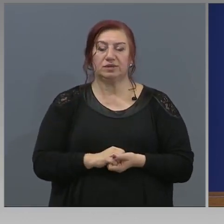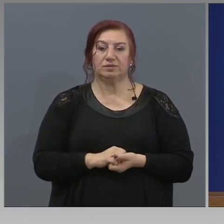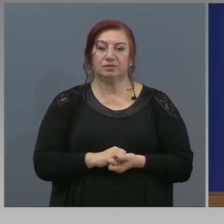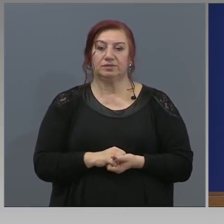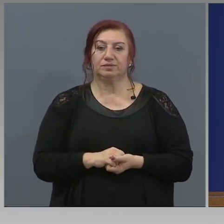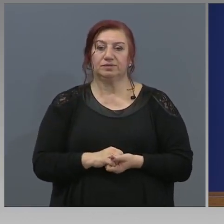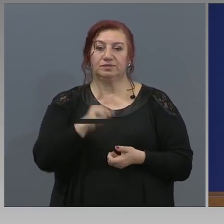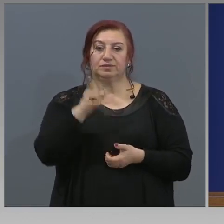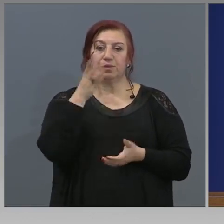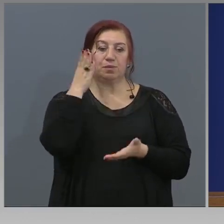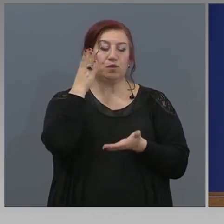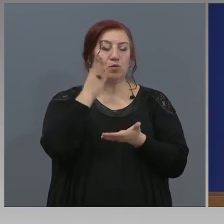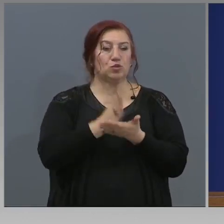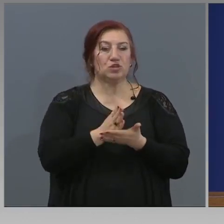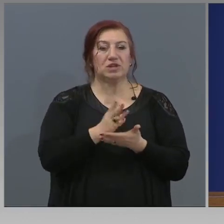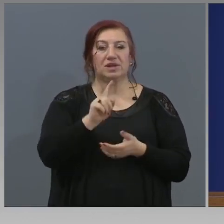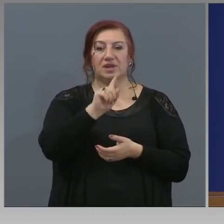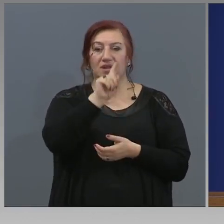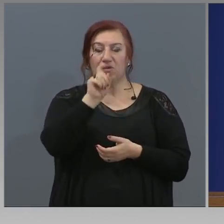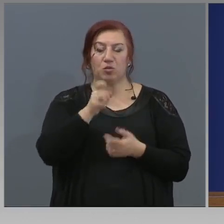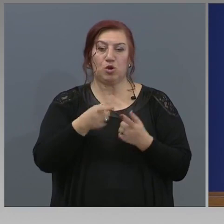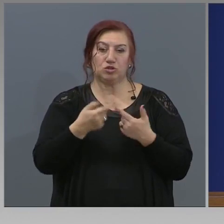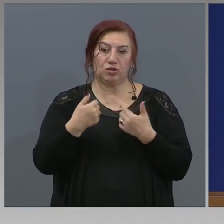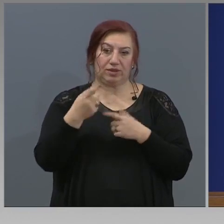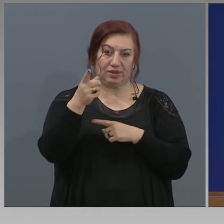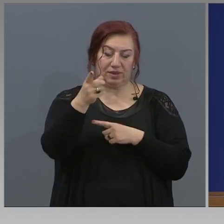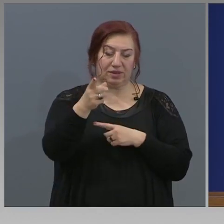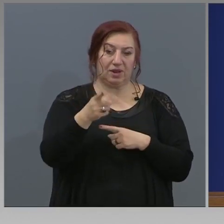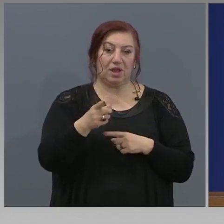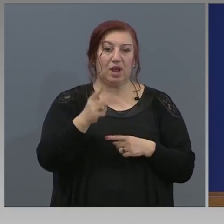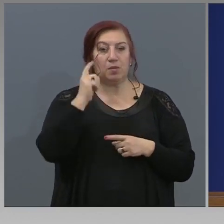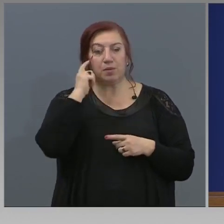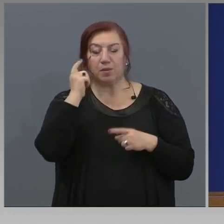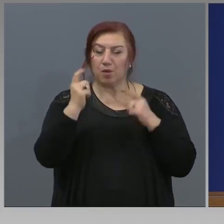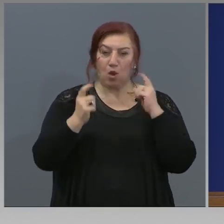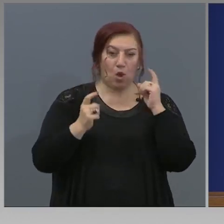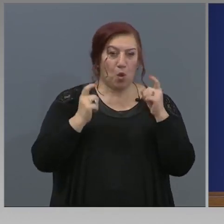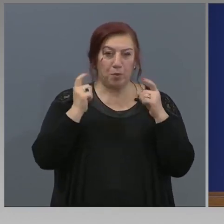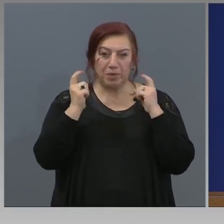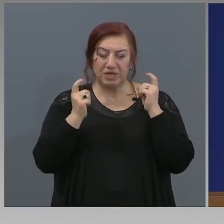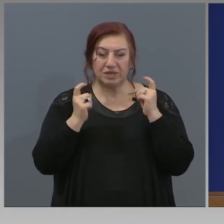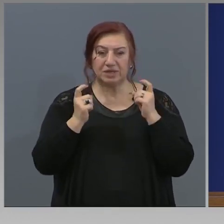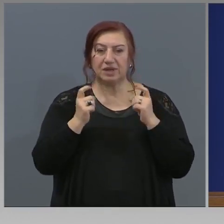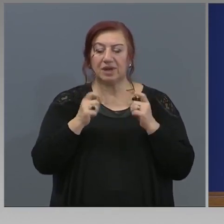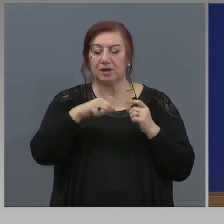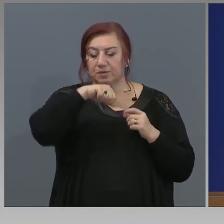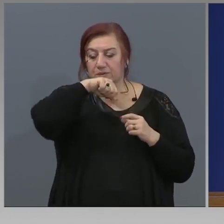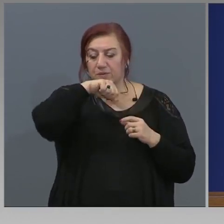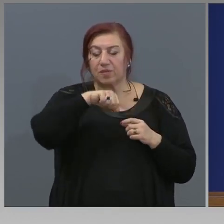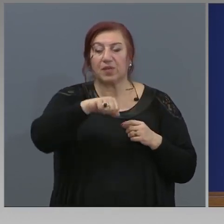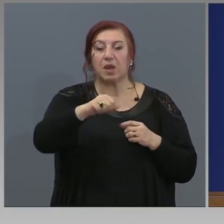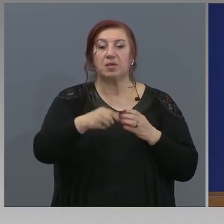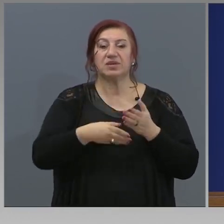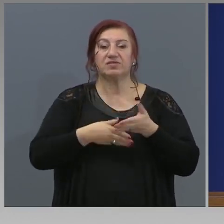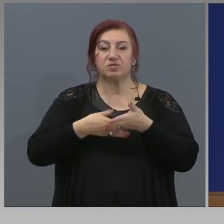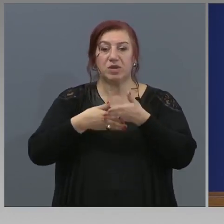И последен въпрос от мен, наистина, министър Сачева. Обмисля ли се безвъзмезна помощ на